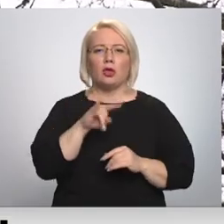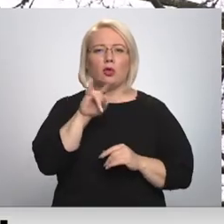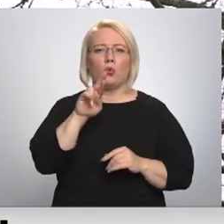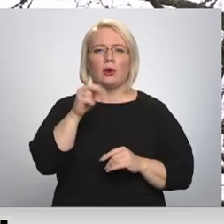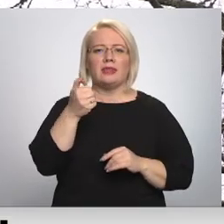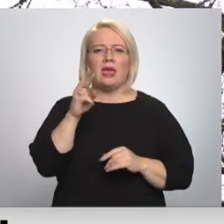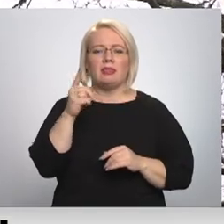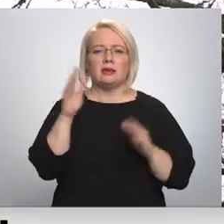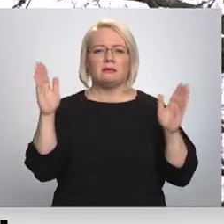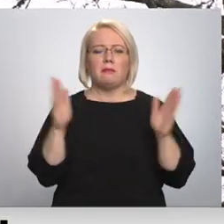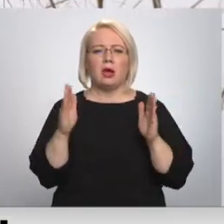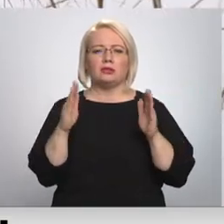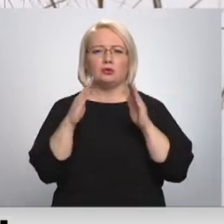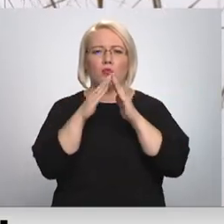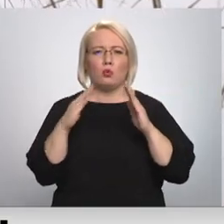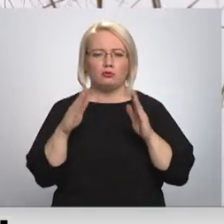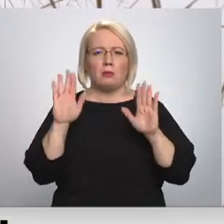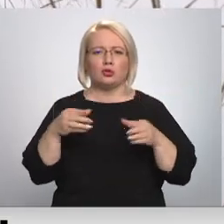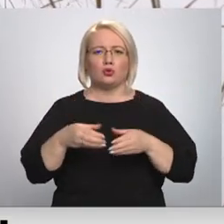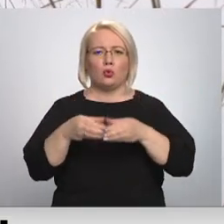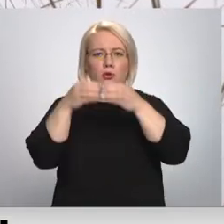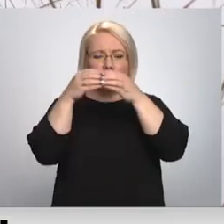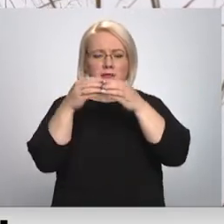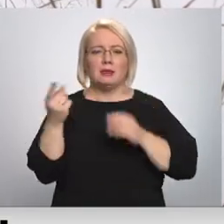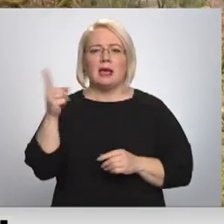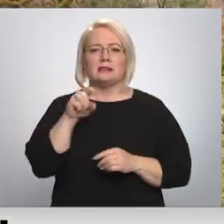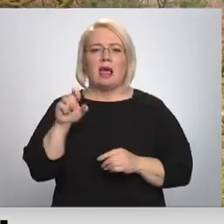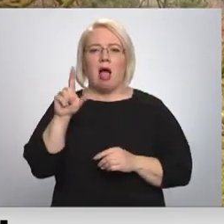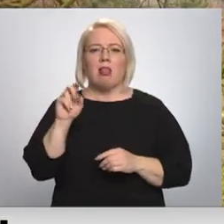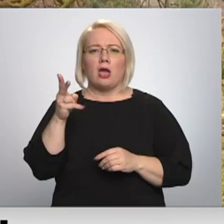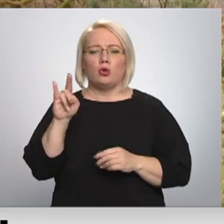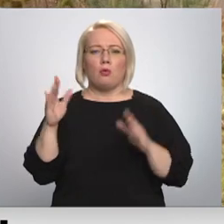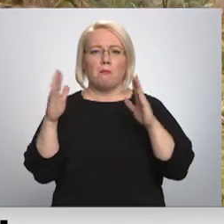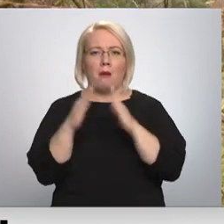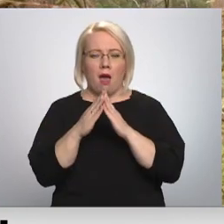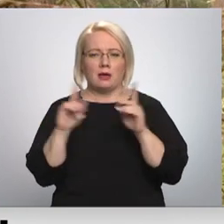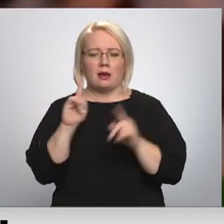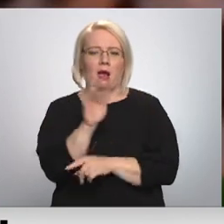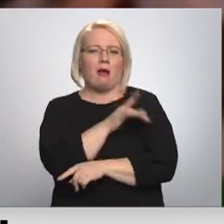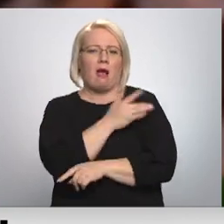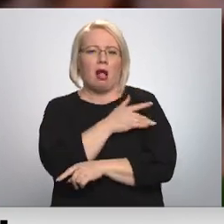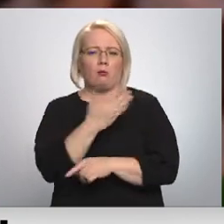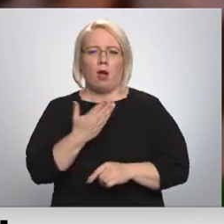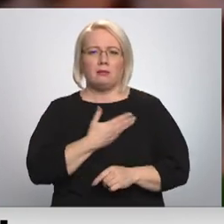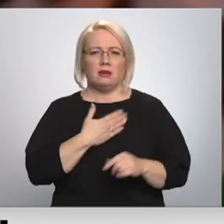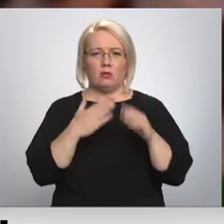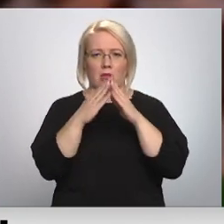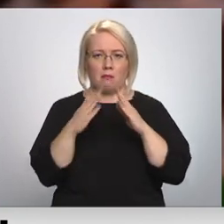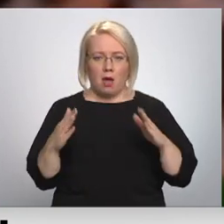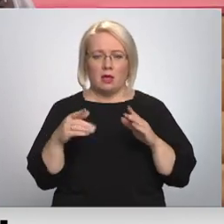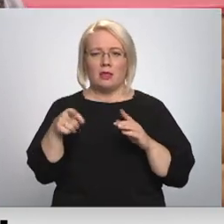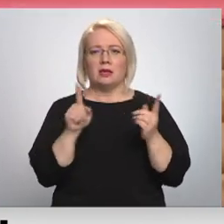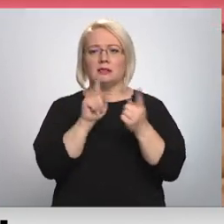palicis vienmantaļsku uštenis. Salaņķu mājas romānā atpazīstams kā kalpu apdzīvotie druvenieki, te sastopam arī